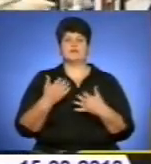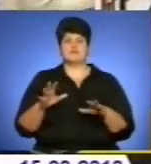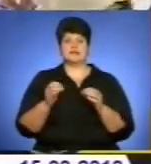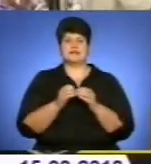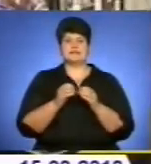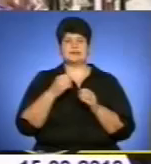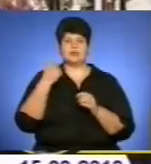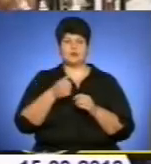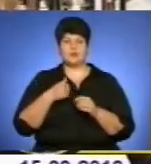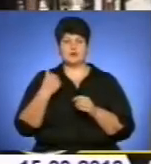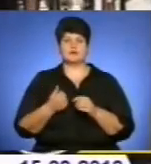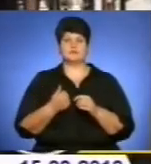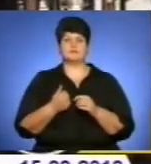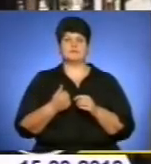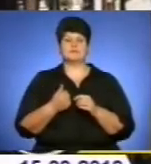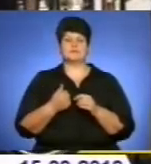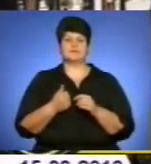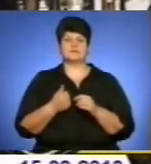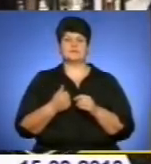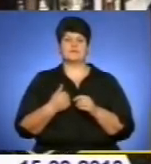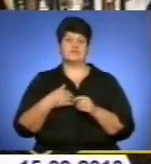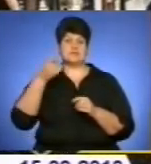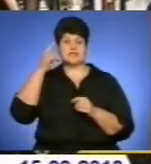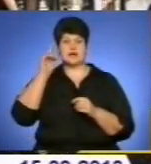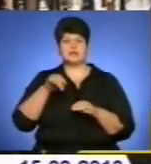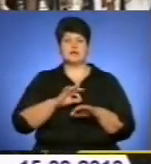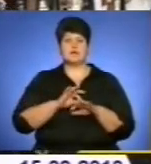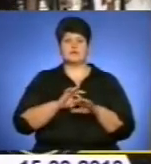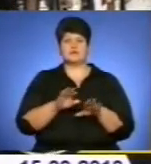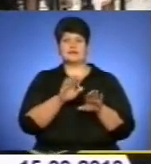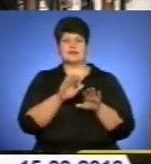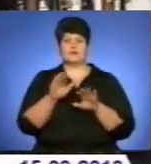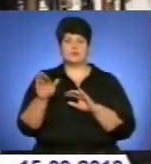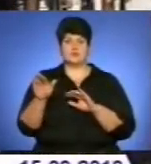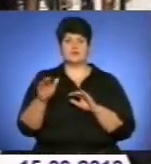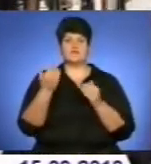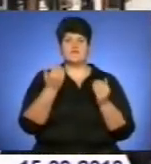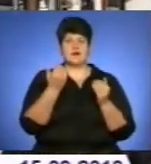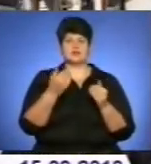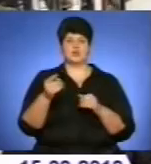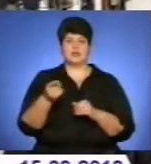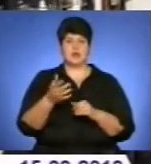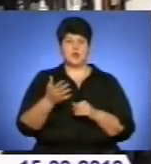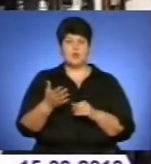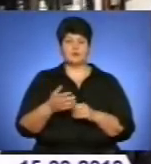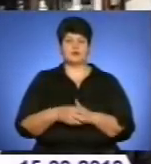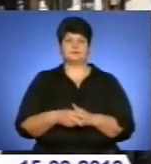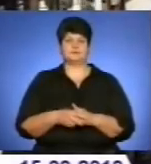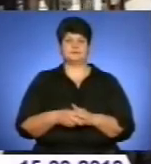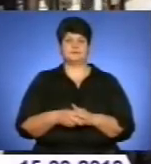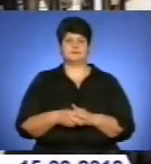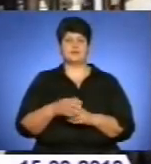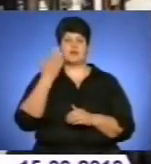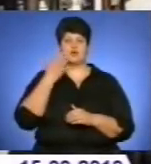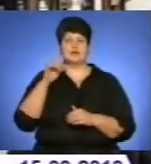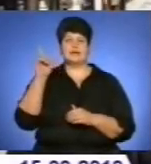моди, демонструвала можливості стилю у її розвитку. Тобто відповідала вимогам не тільки сьогоднішнього, а й завтрашнього дня. Чемпіонати